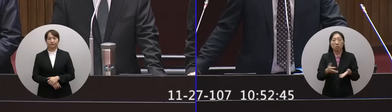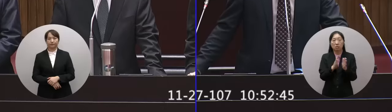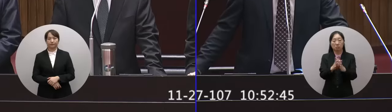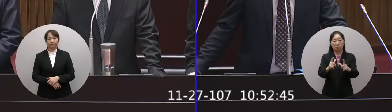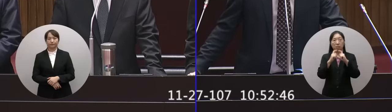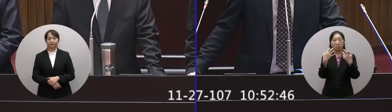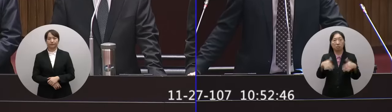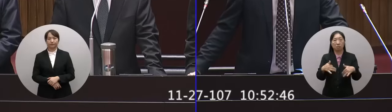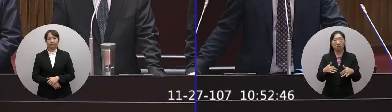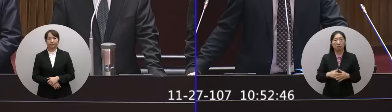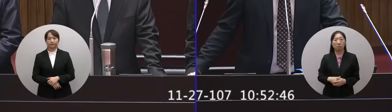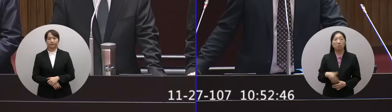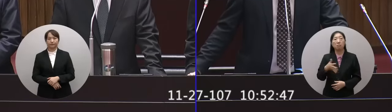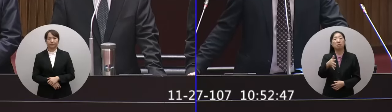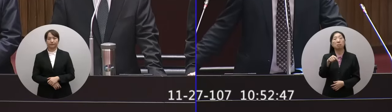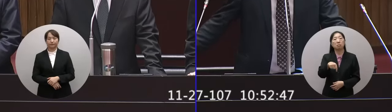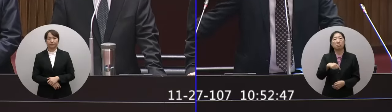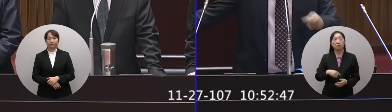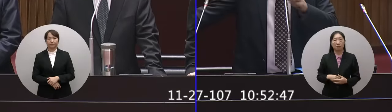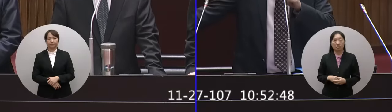我為什麼這樣子講